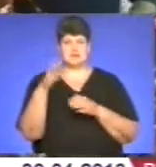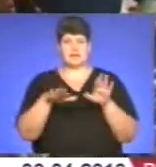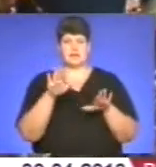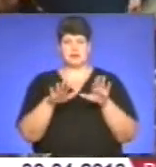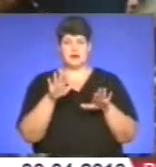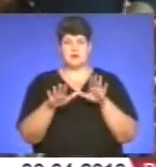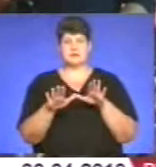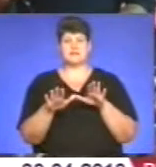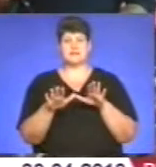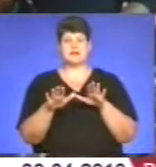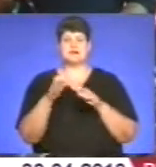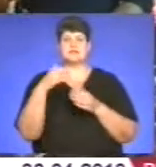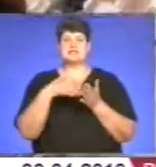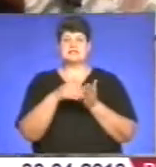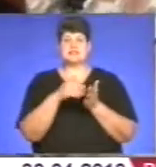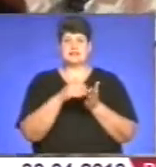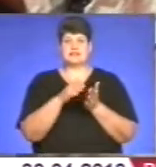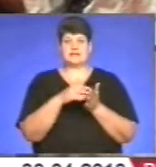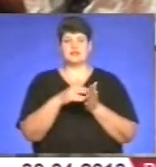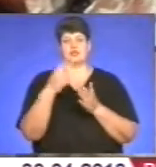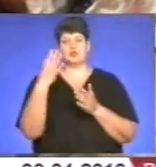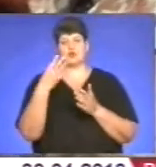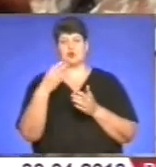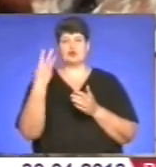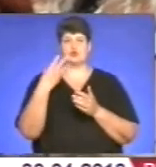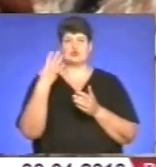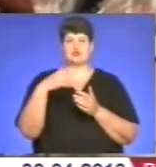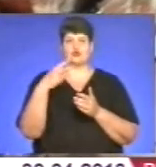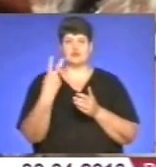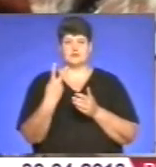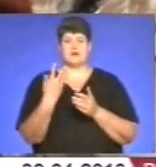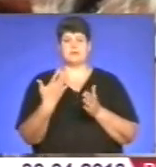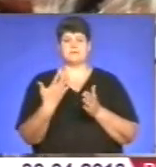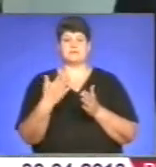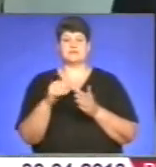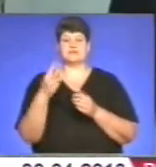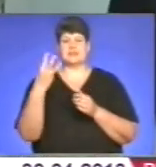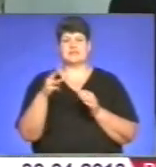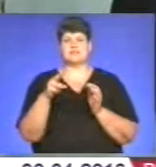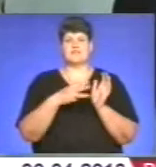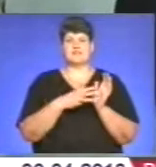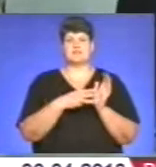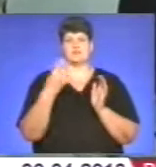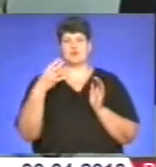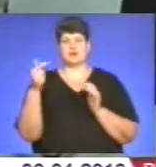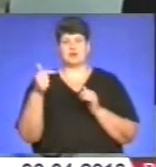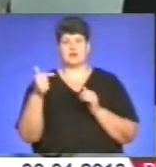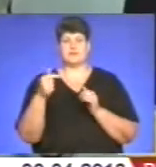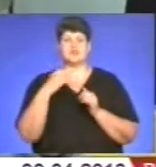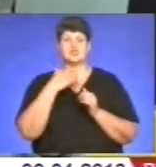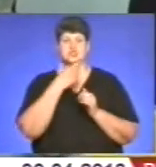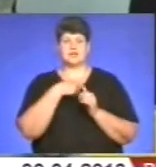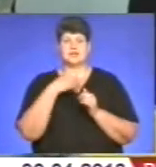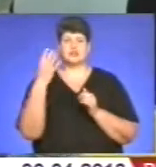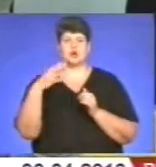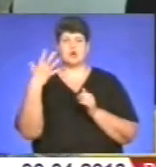25-55 гривень. Задня шинка – 40-42 гривень. Передня шинка – 38-40 гривень. Шия – 45 гривень. Ребра –